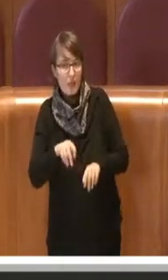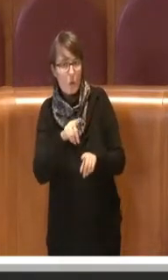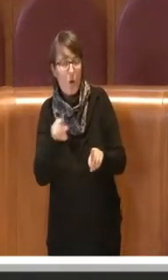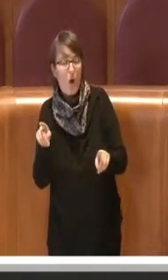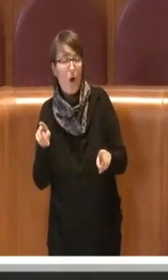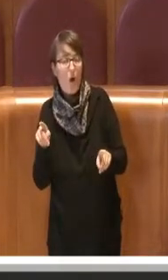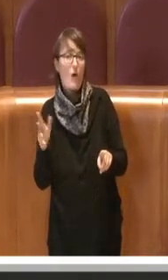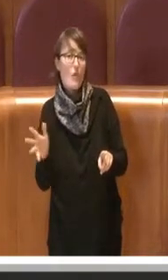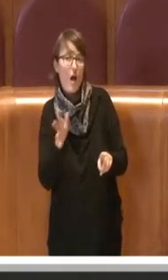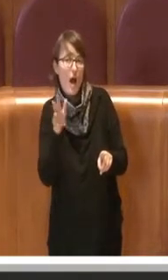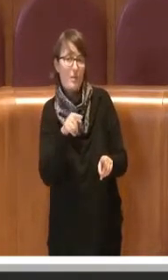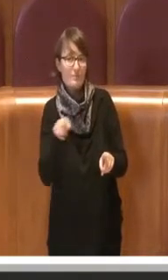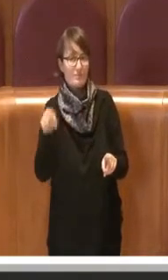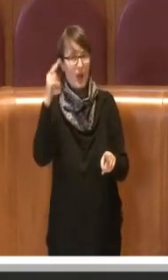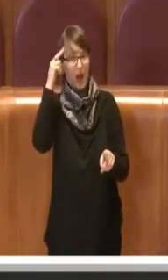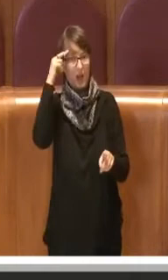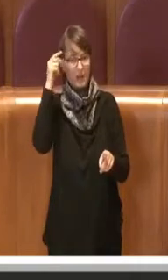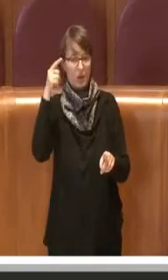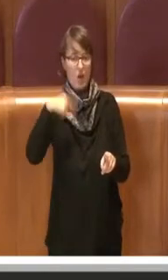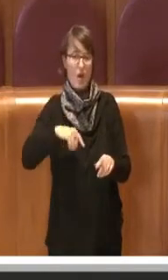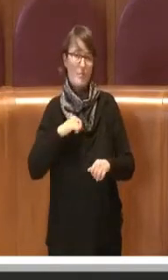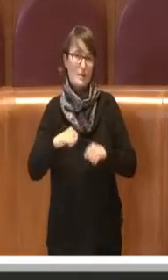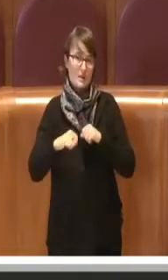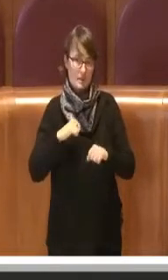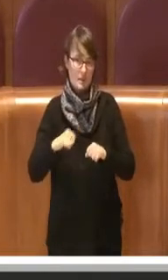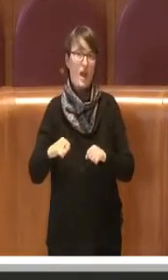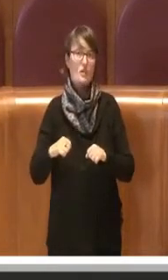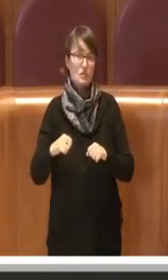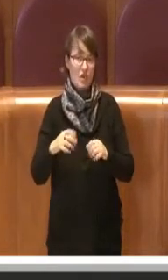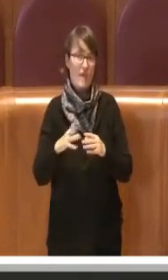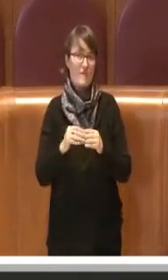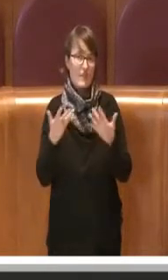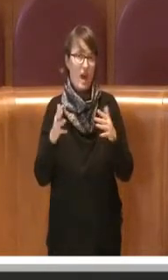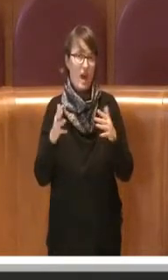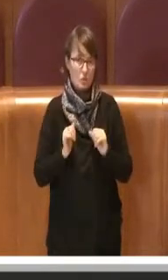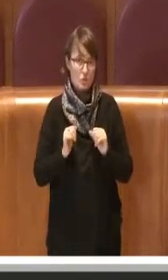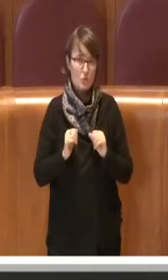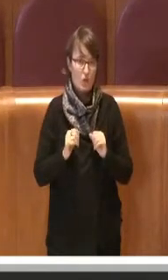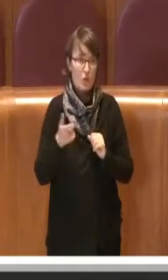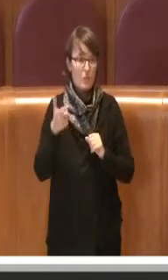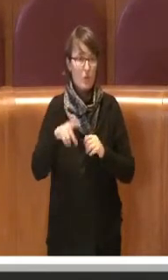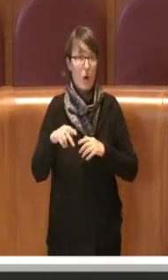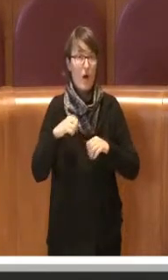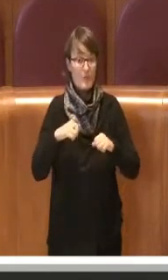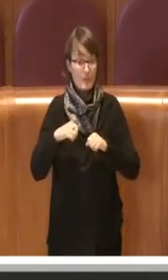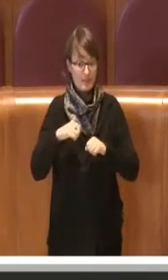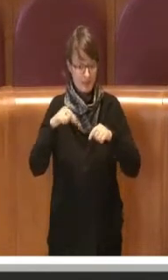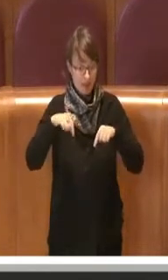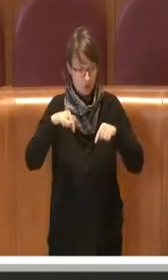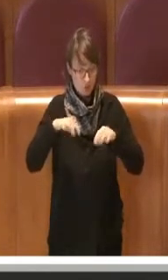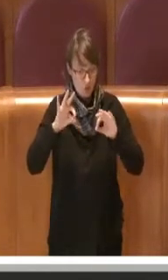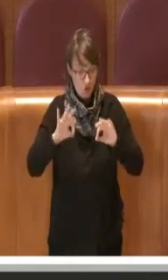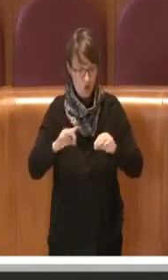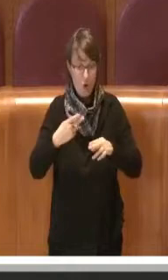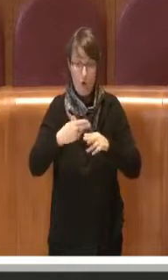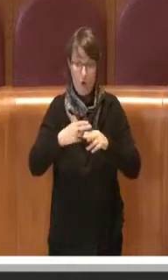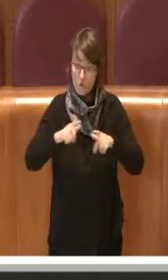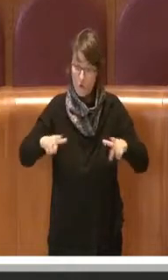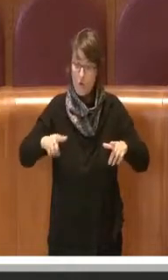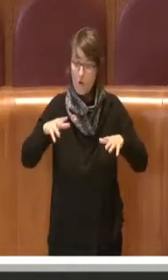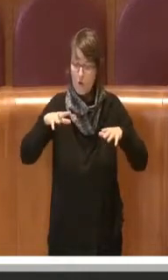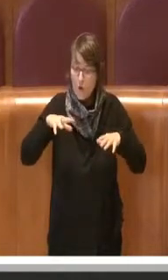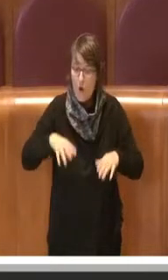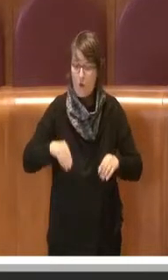fatto di questa amministrazione, perché con questa amministrazione Roma ha cominciato a voltare pagina